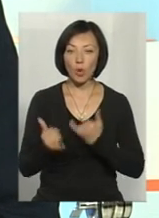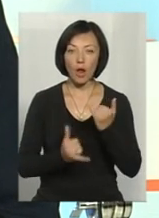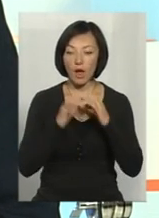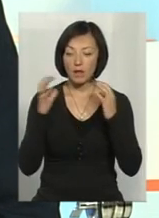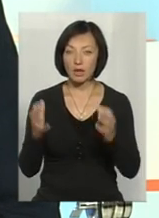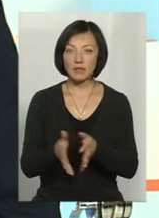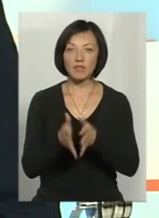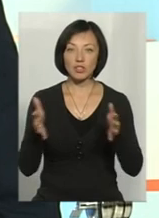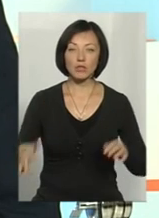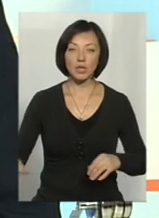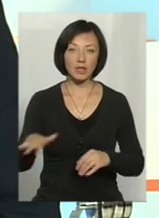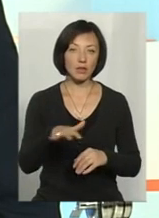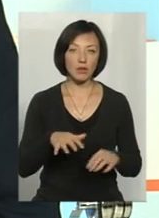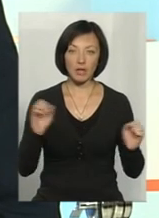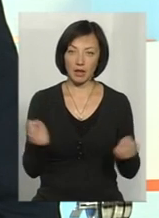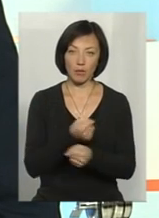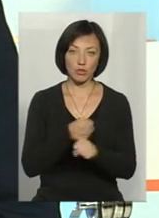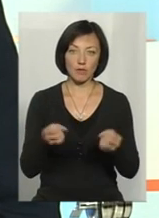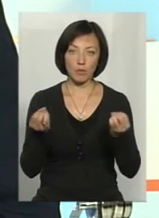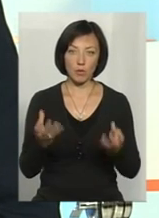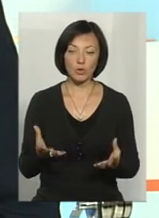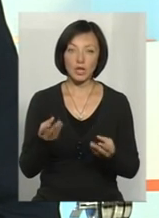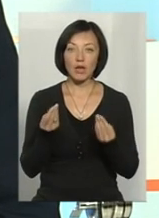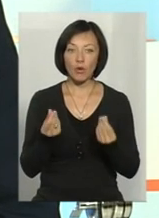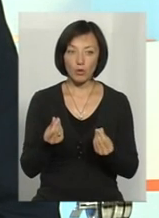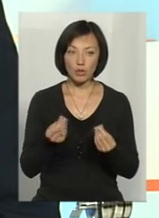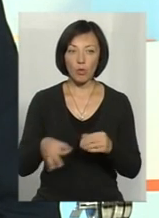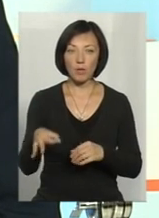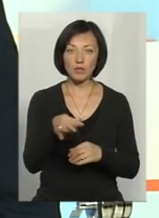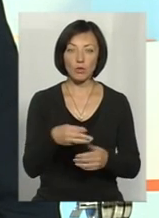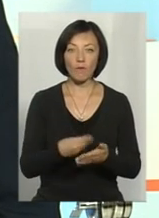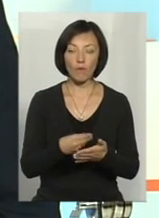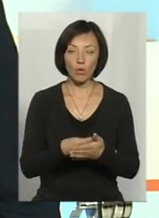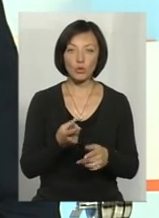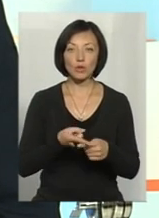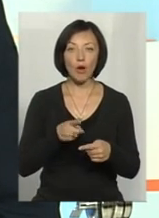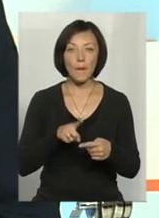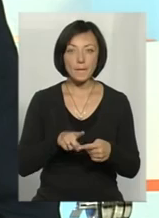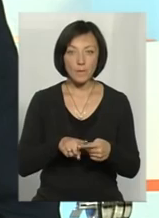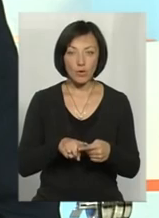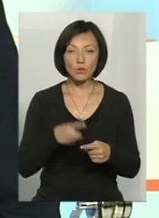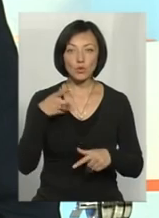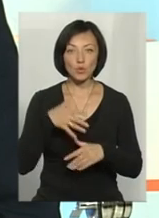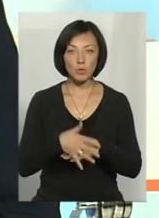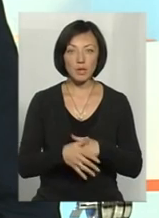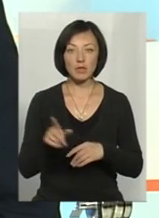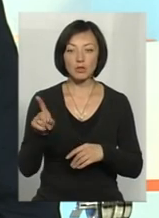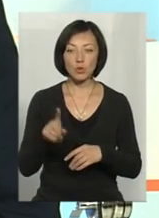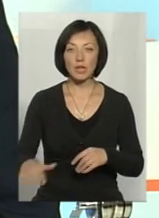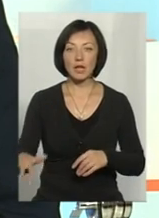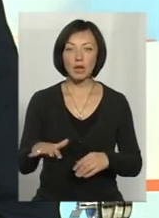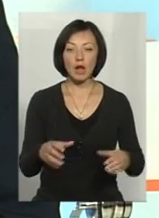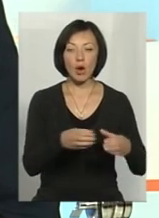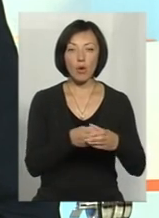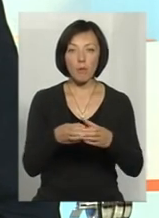таку величезну територію неможливо просто із коштів обласного фонду. Тому зрозуміло, що і територіальні